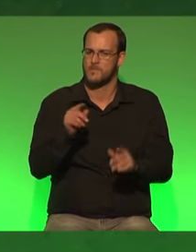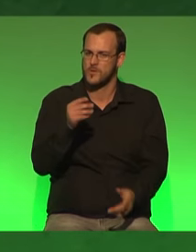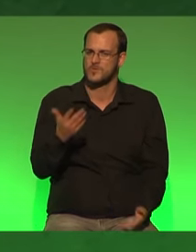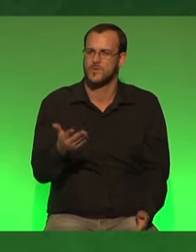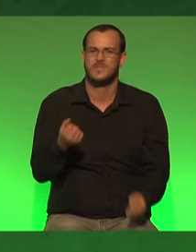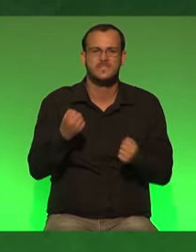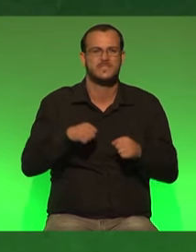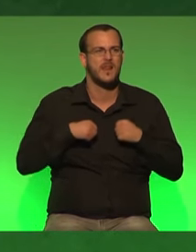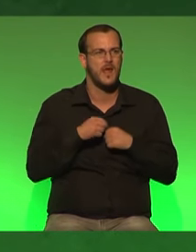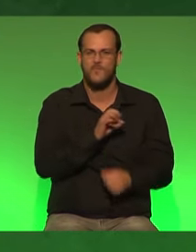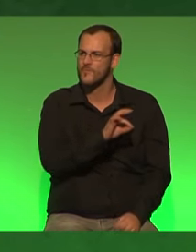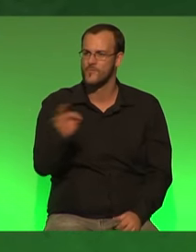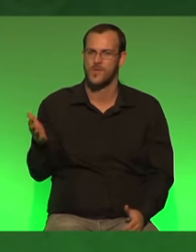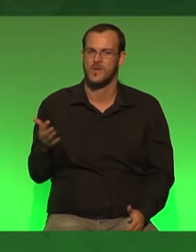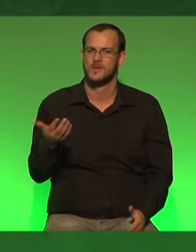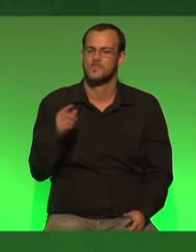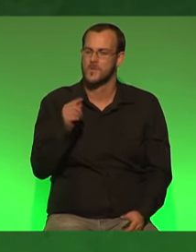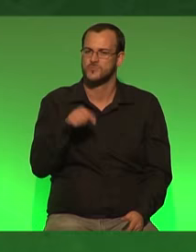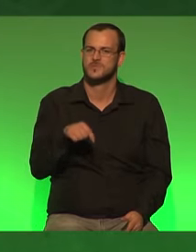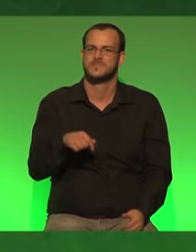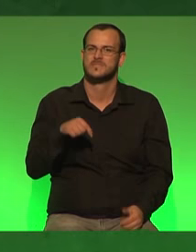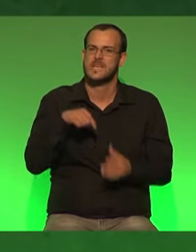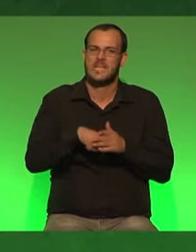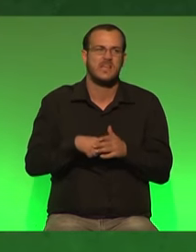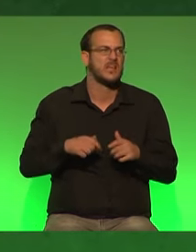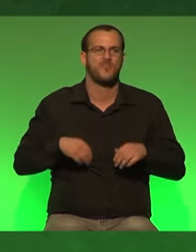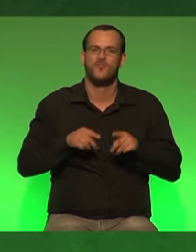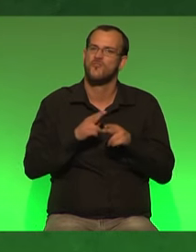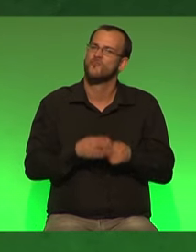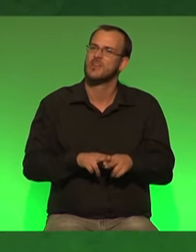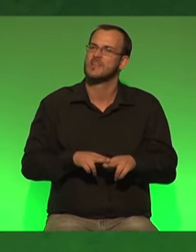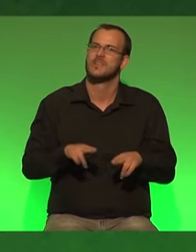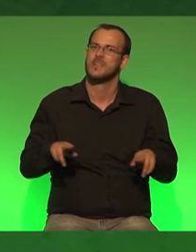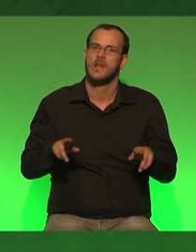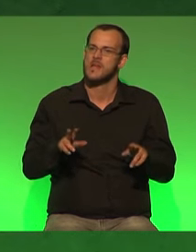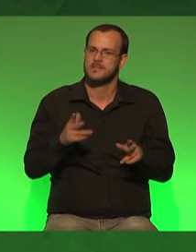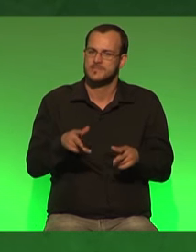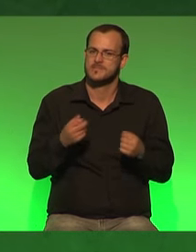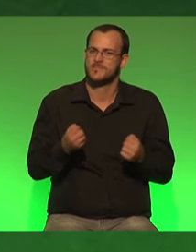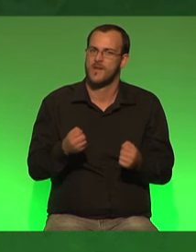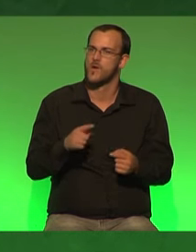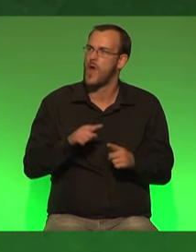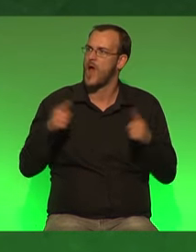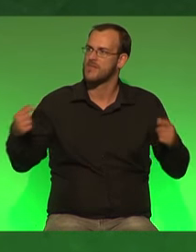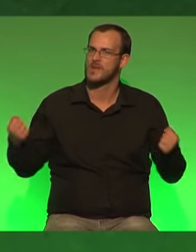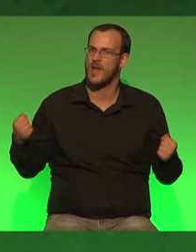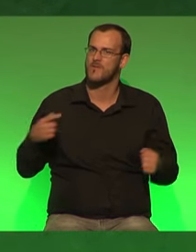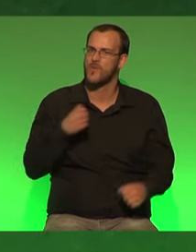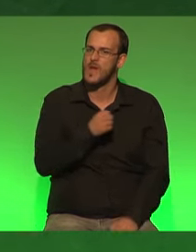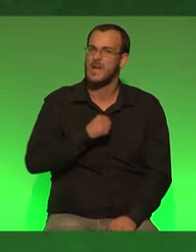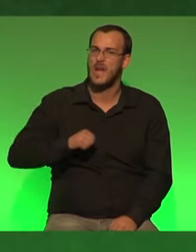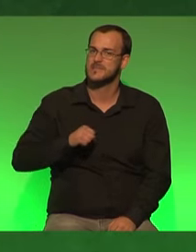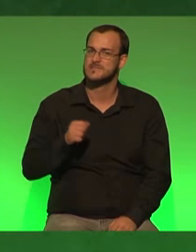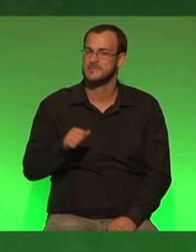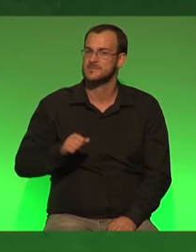allen sonst ist der innere frieden in gefahr und die autorität autoritären kräfte gewinnen den zulauf und die rechtsextremistische